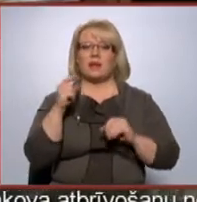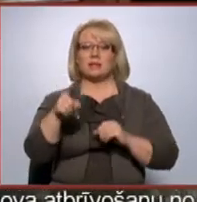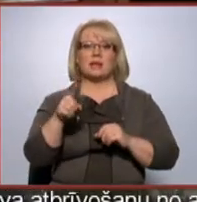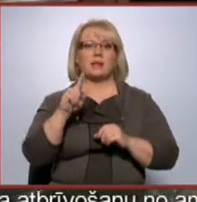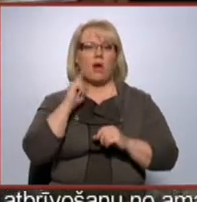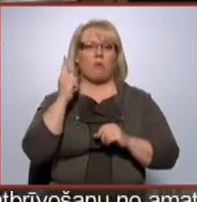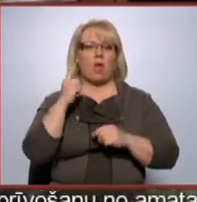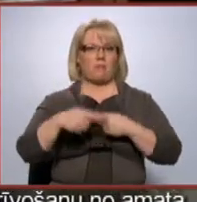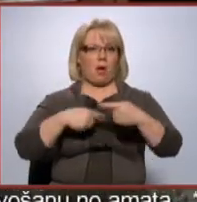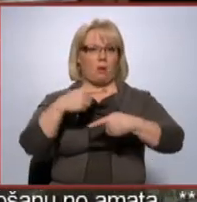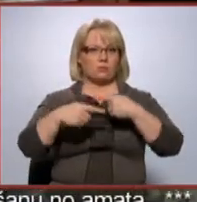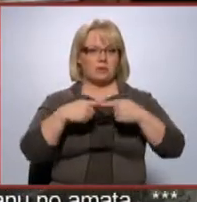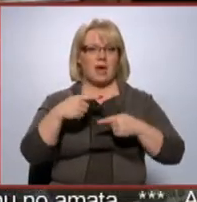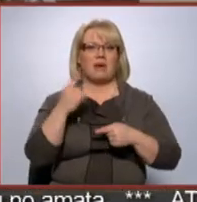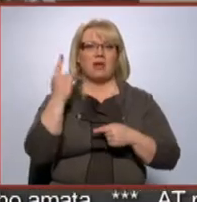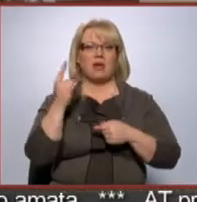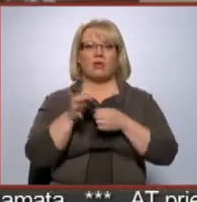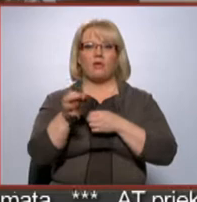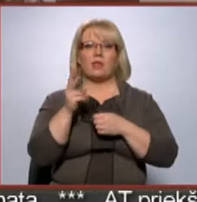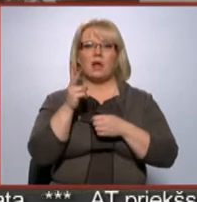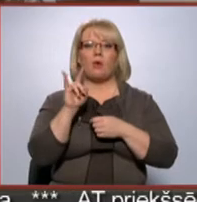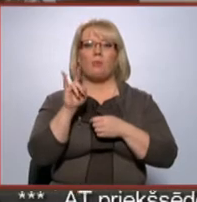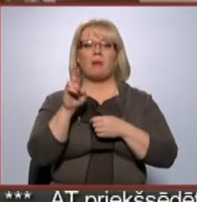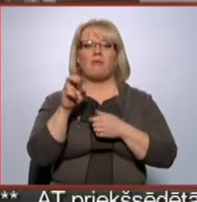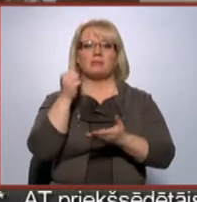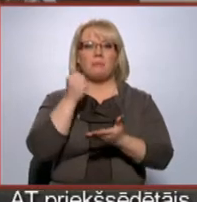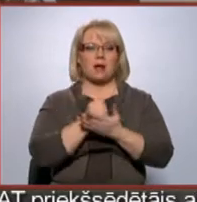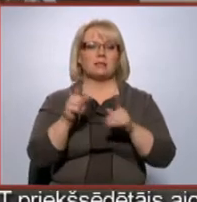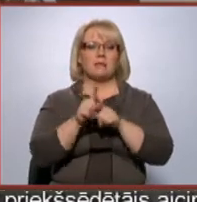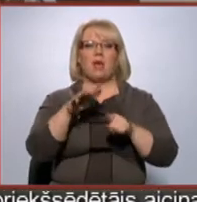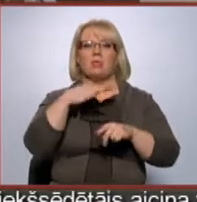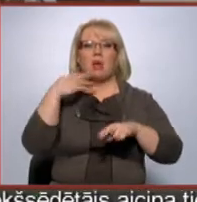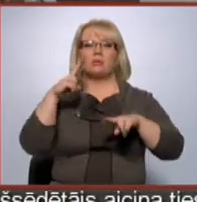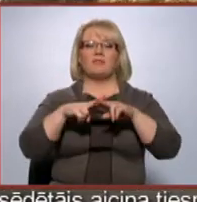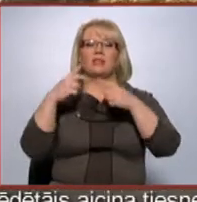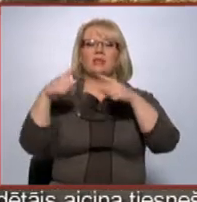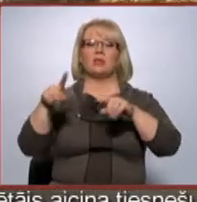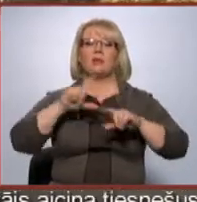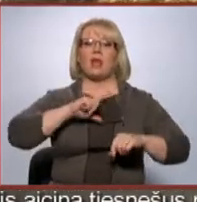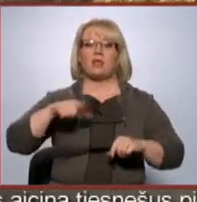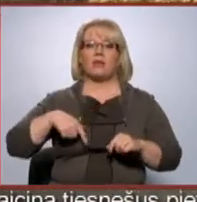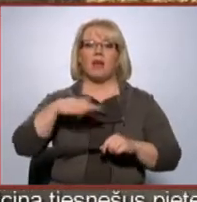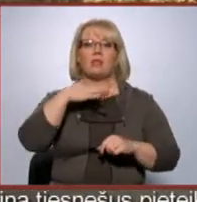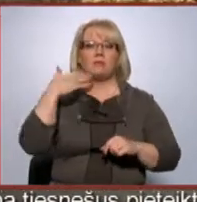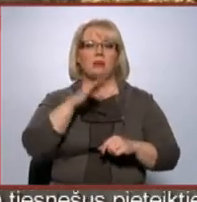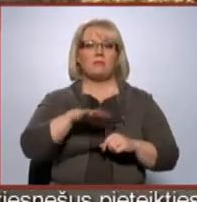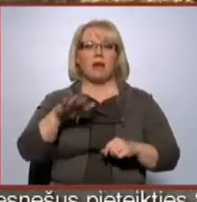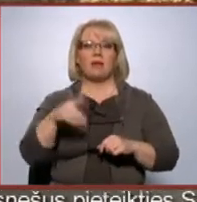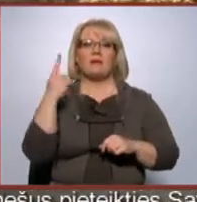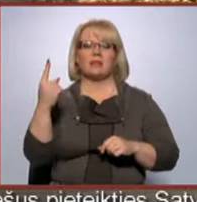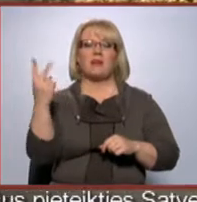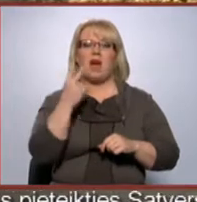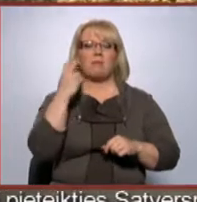jaunākajai paudzēji. Viņa, novada kupravas pagastā, tāpat kā daudz viet citur Latvijā, daudziem bērniem viens vai abi